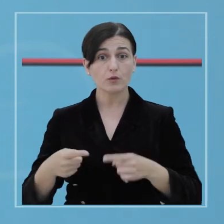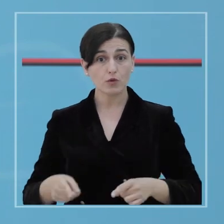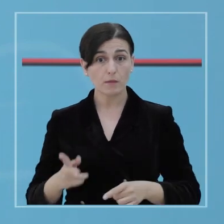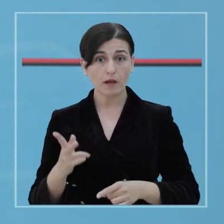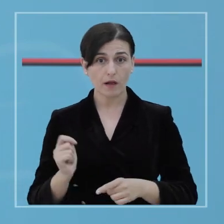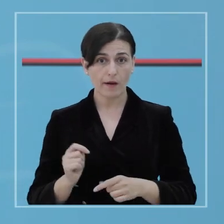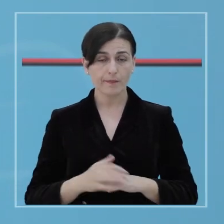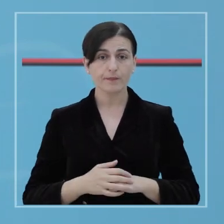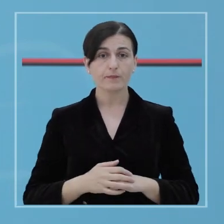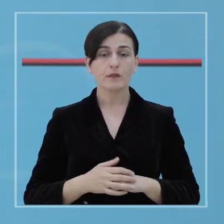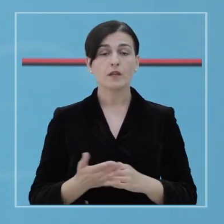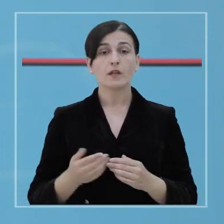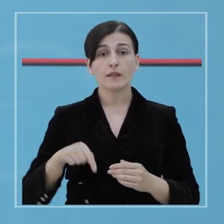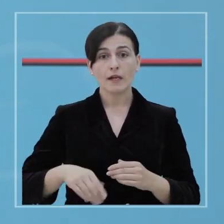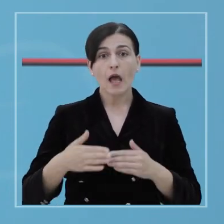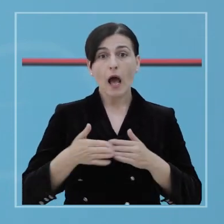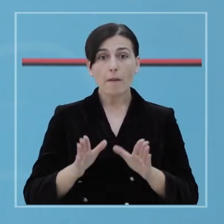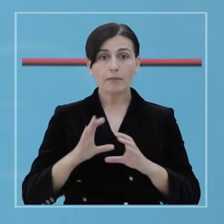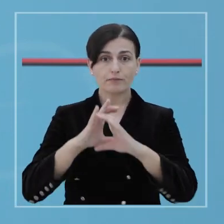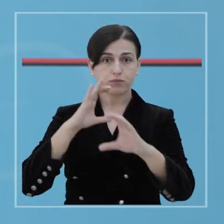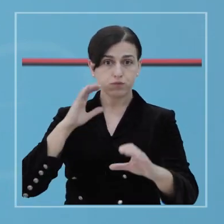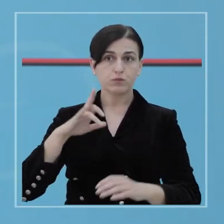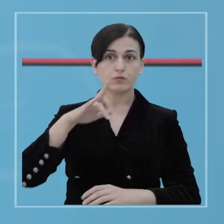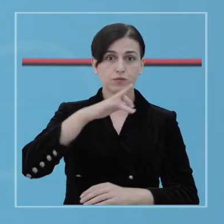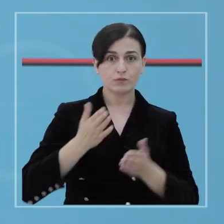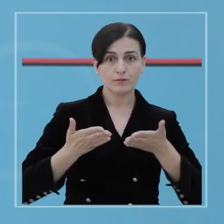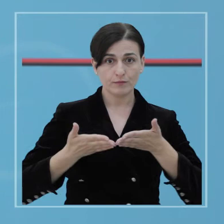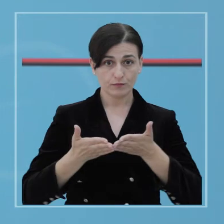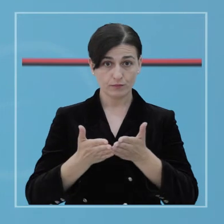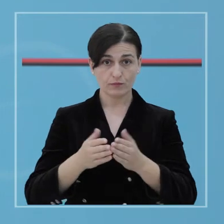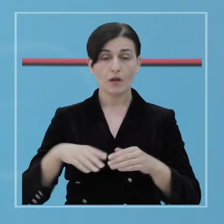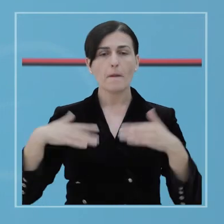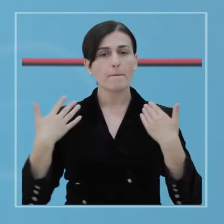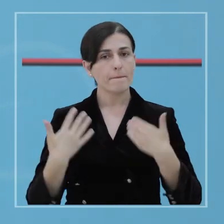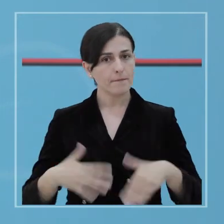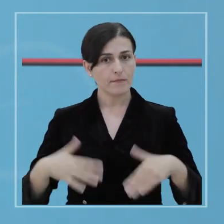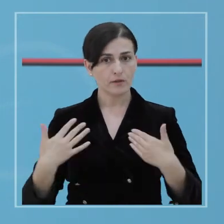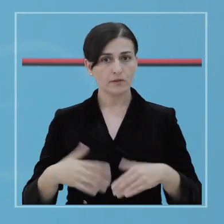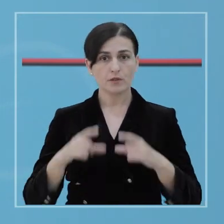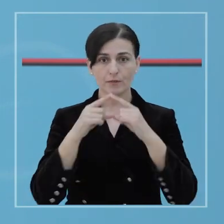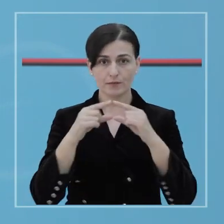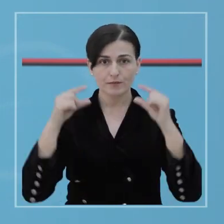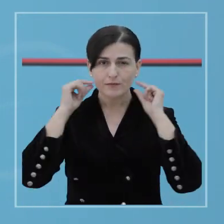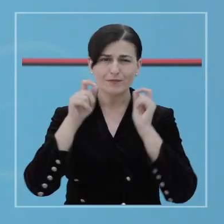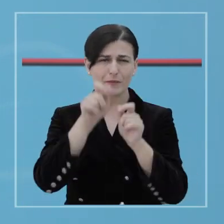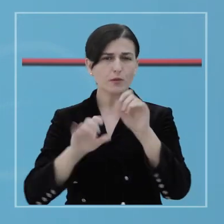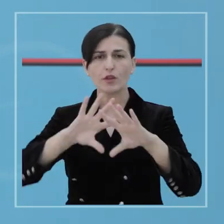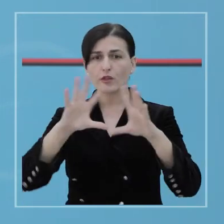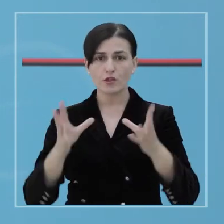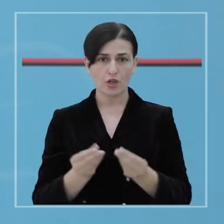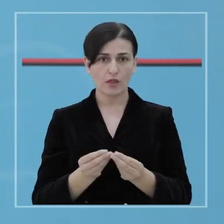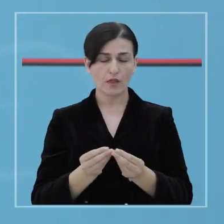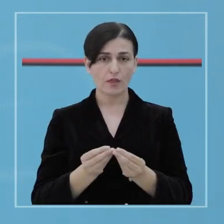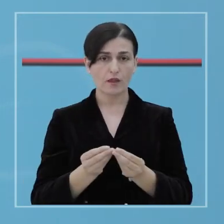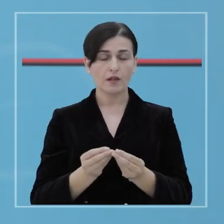për qytetarët. Merihapje në transportit publik, është dë mëzdëshmëri mbajtja e maskës nga të gjithë, ata